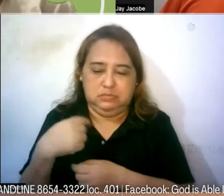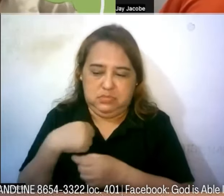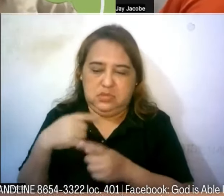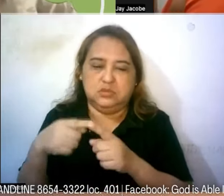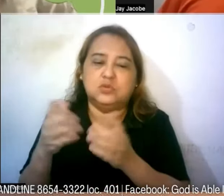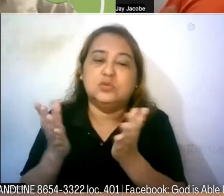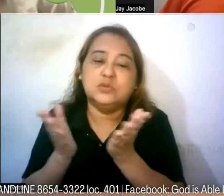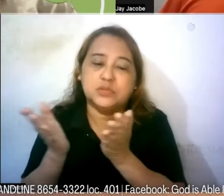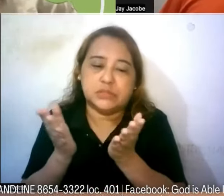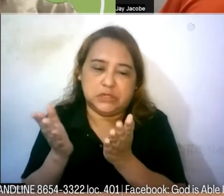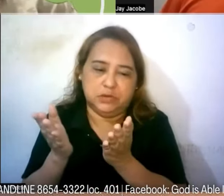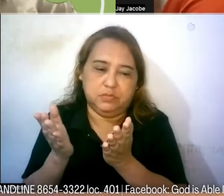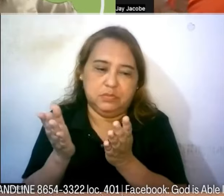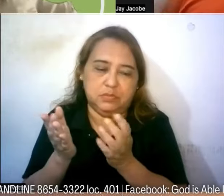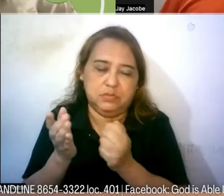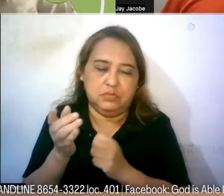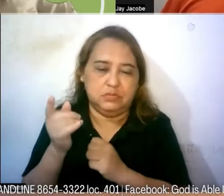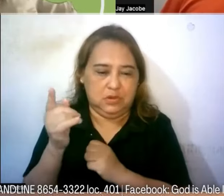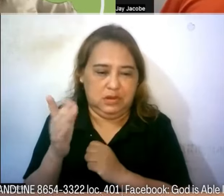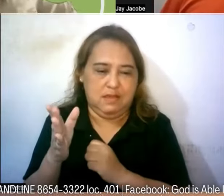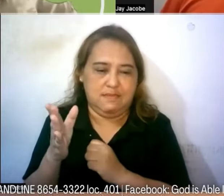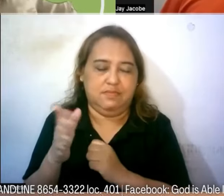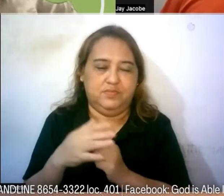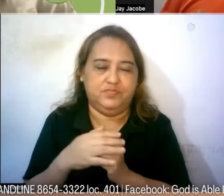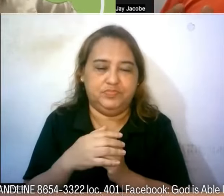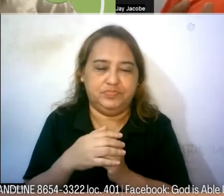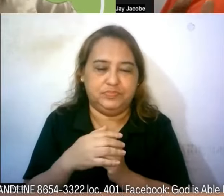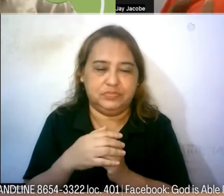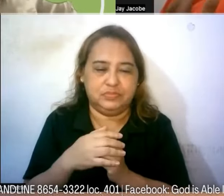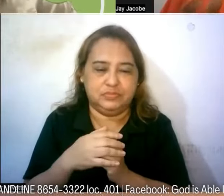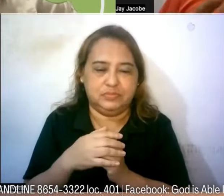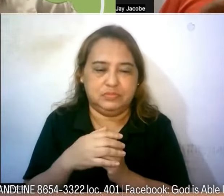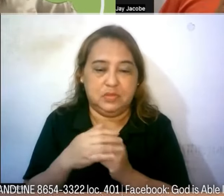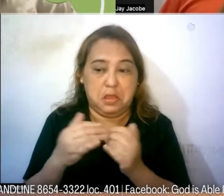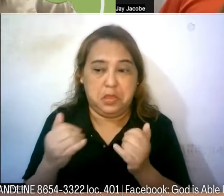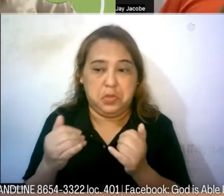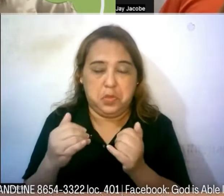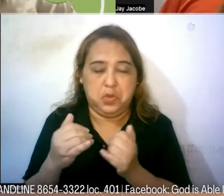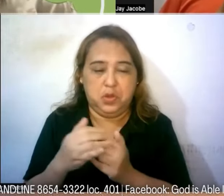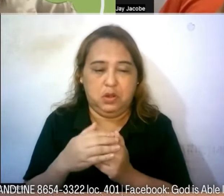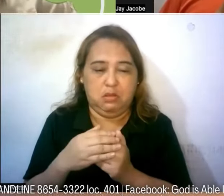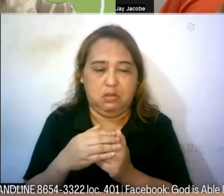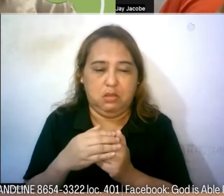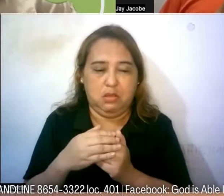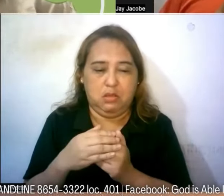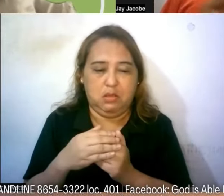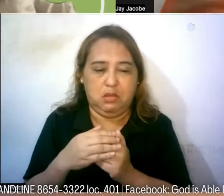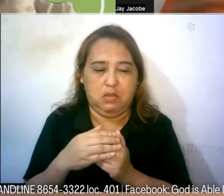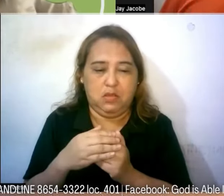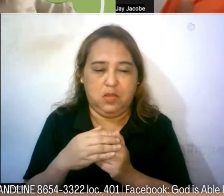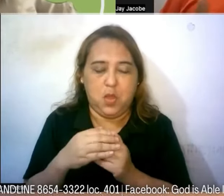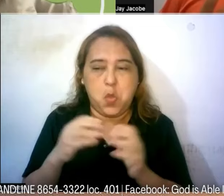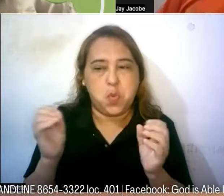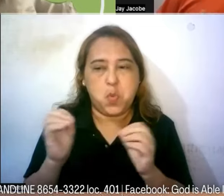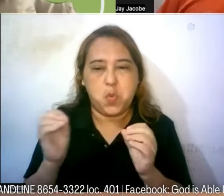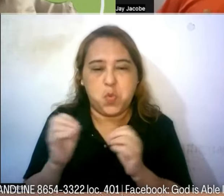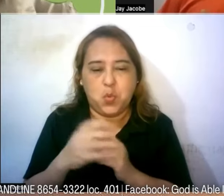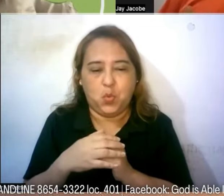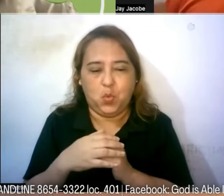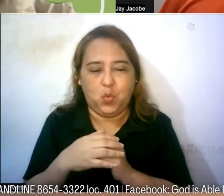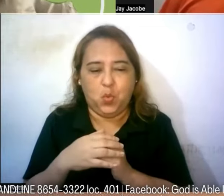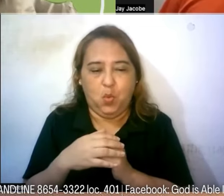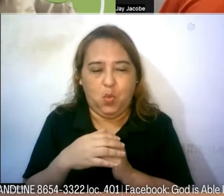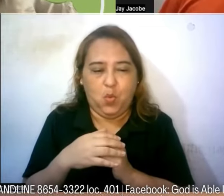at natanggap nila yun dahil dun po wala na pong grievances or resistance sa aking